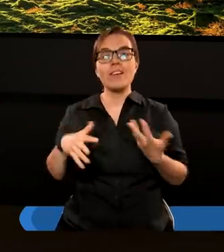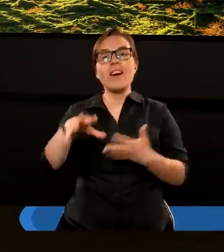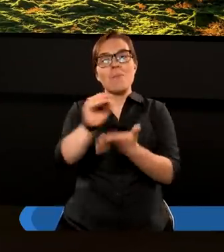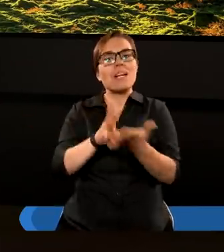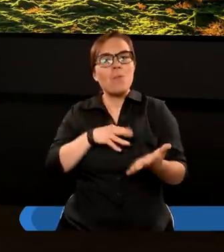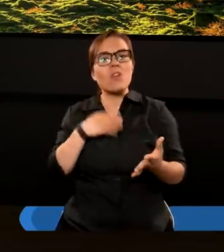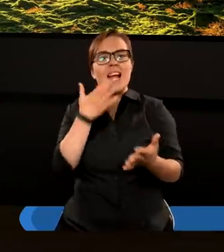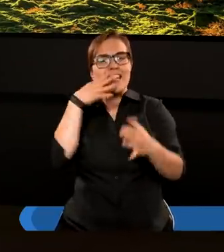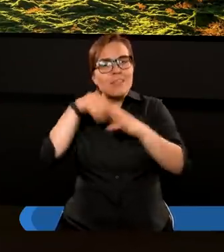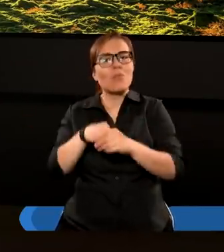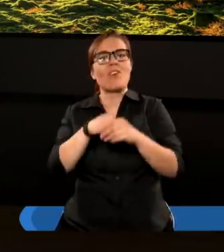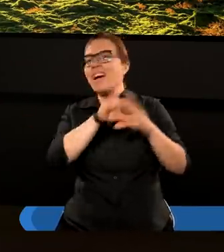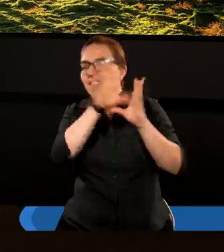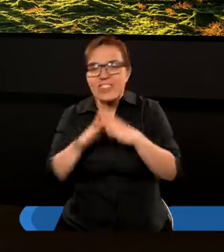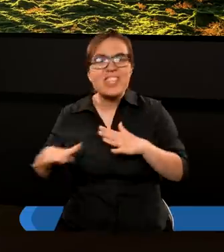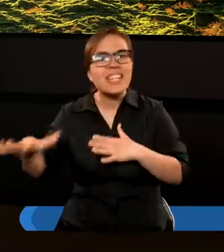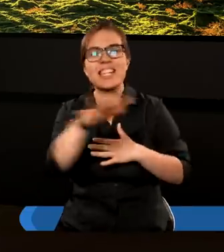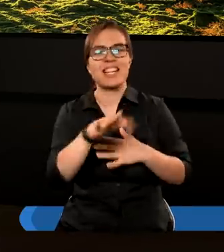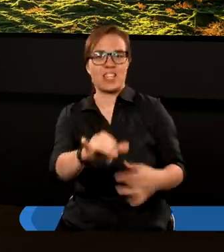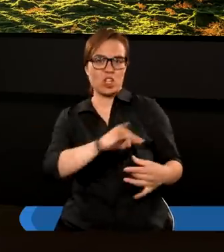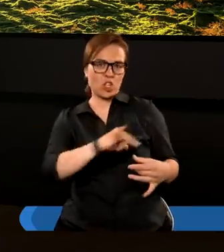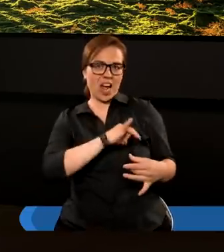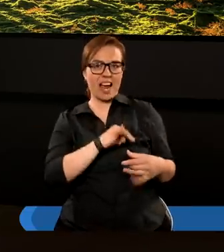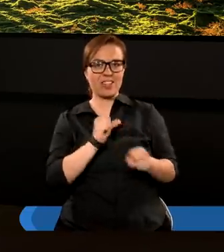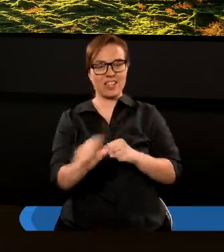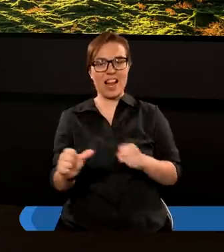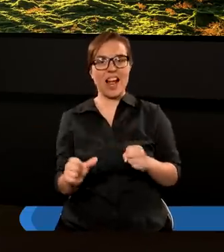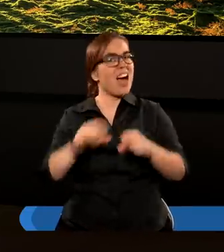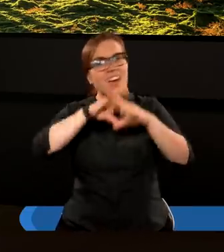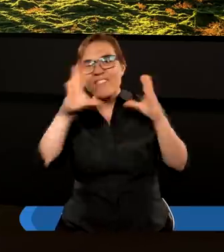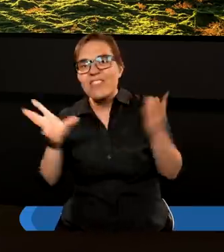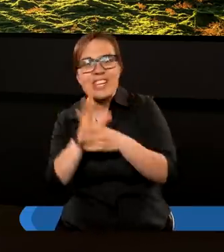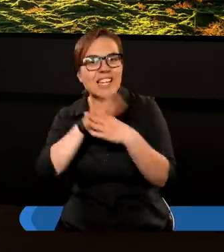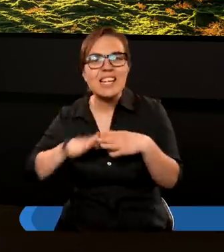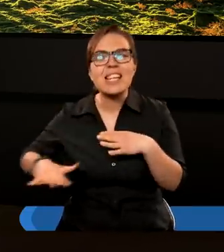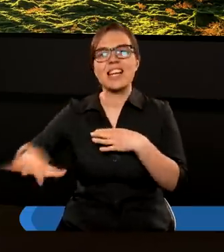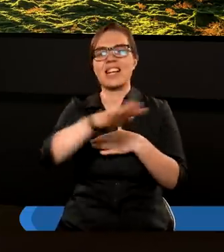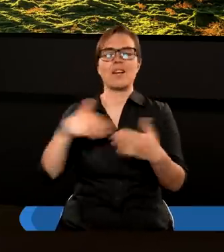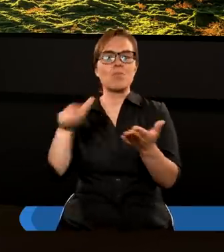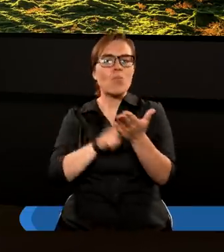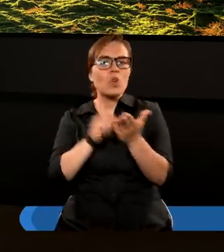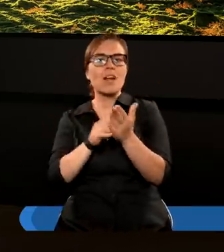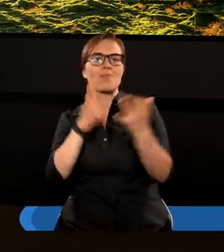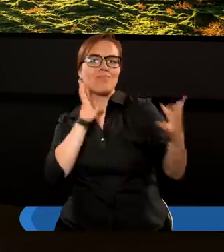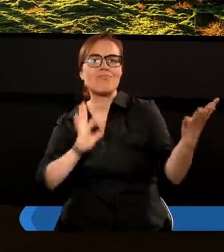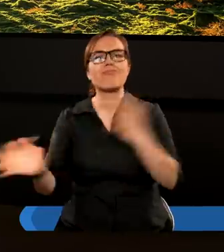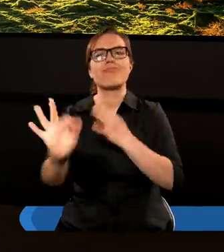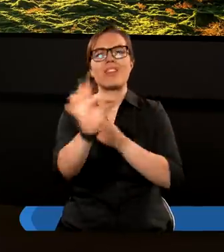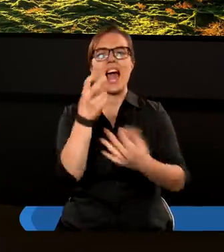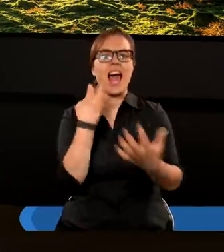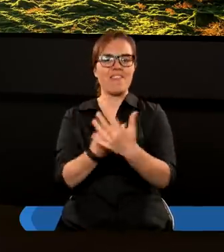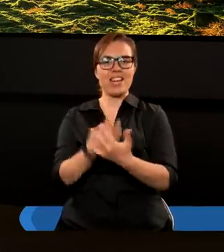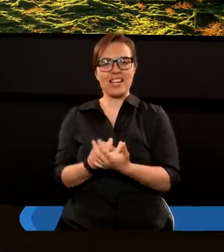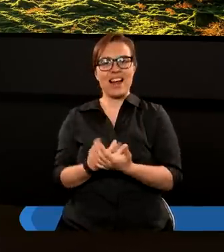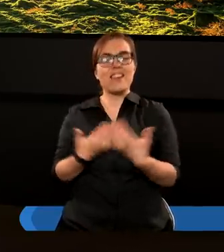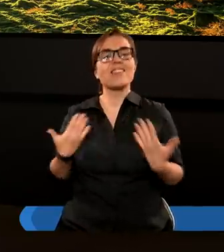zgrzeszyli. Więc wszyscy potrzebują Ewangelii. A